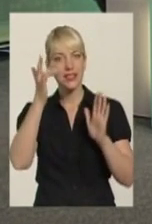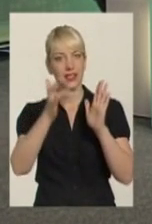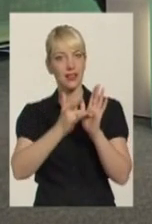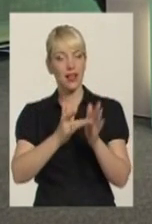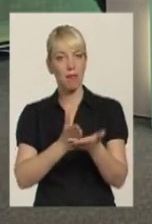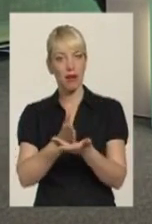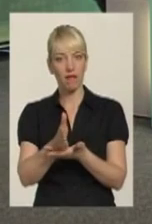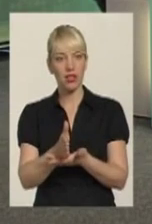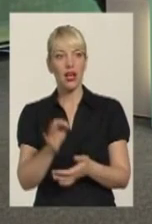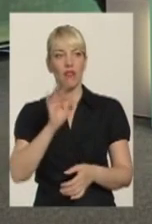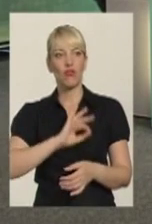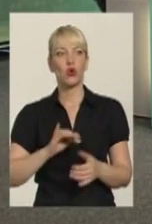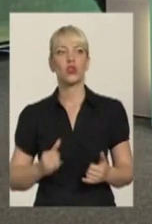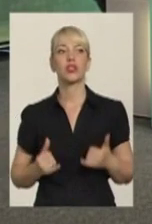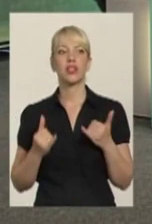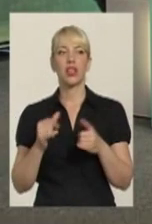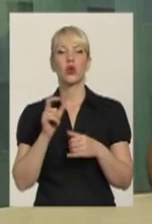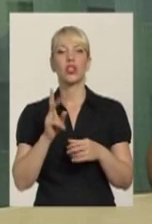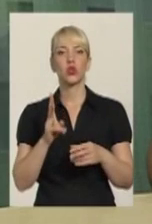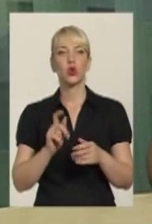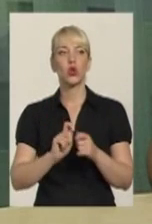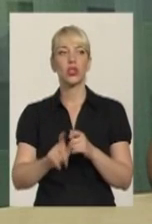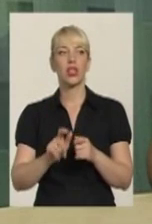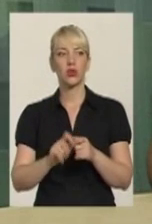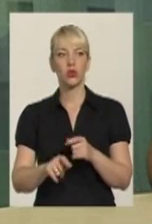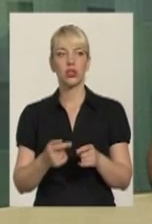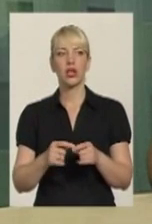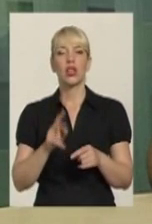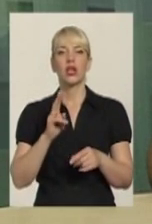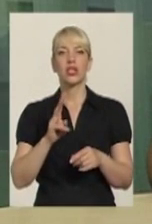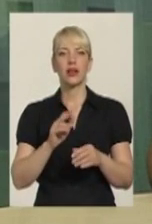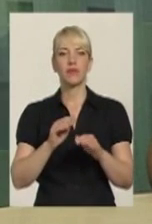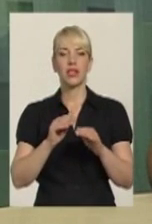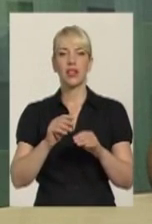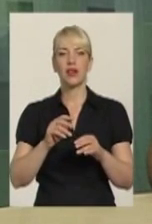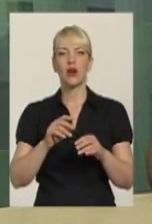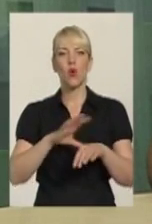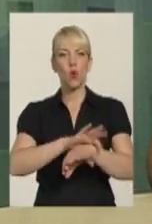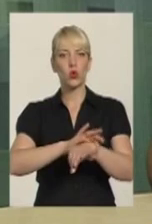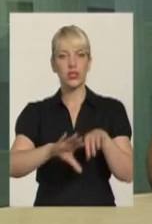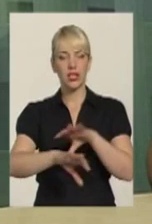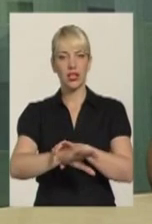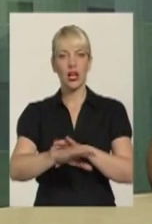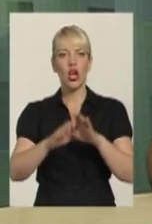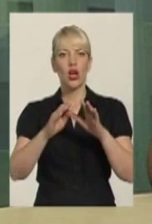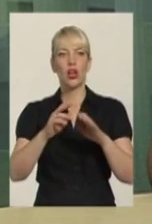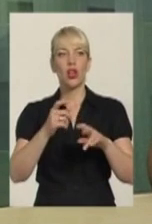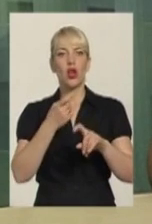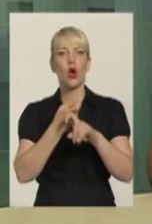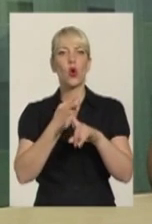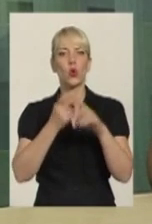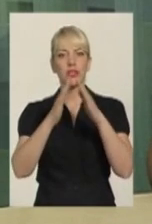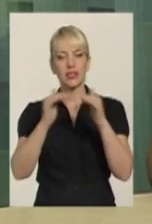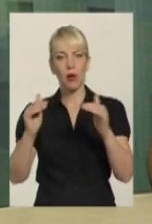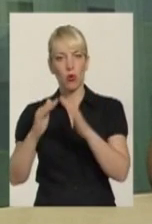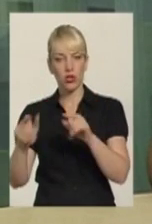використовуються тільки для тих людей, які даються. Це в'язні гетто, узні кіконцтаборів, і це теж така, знаєте, ніша дуже